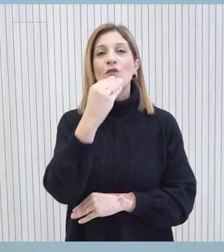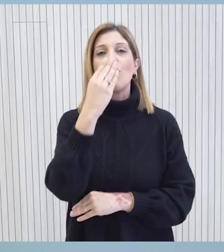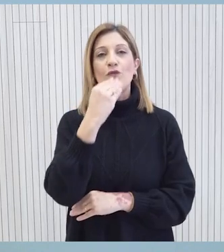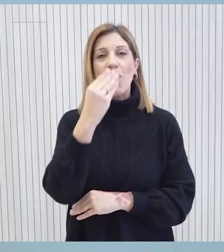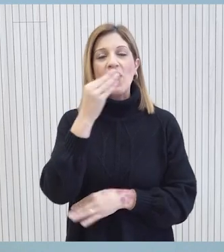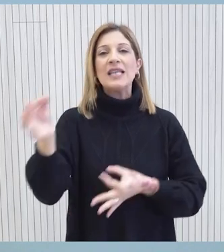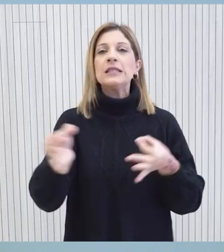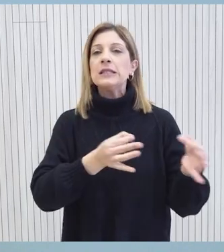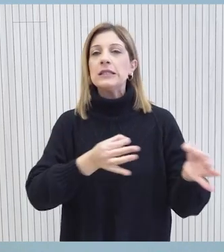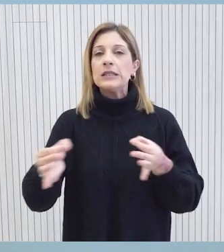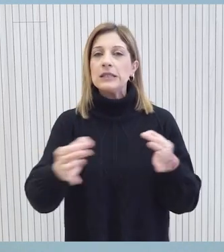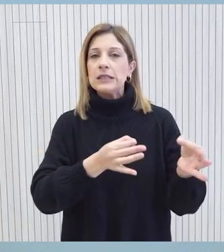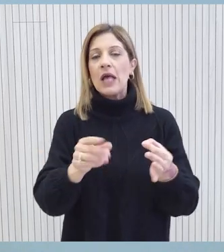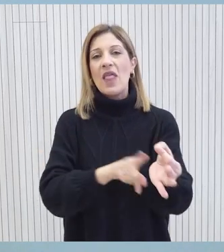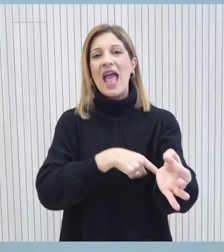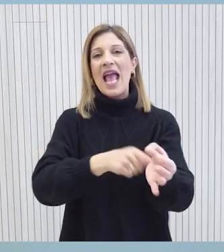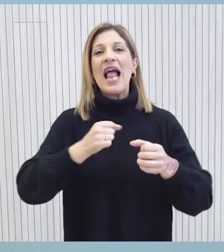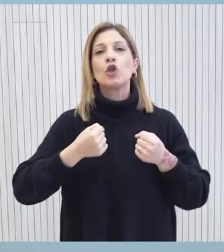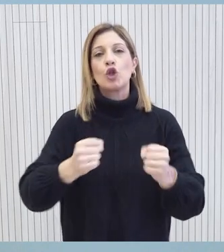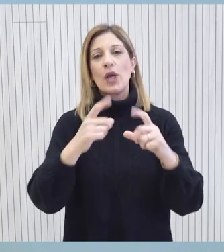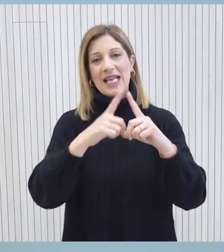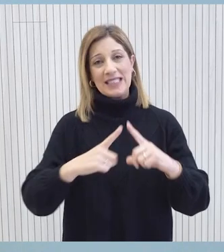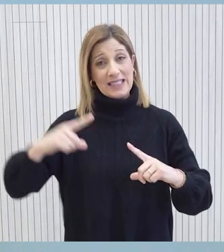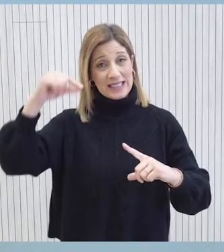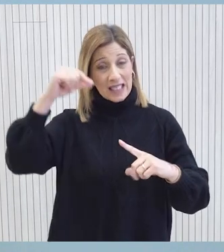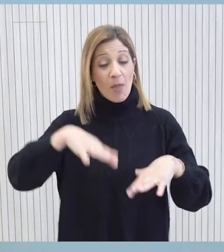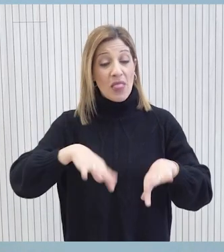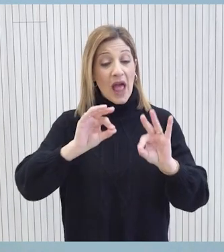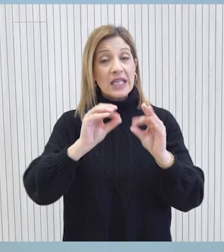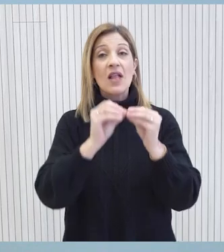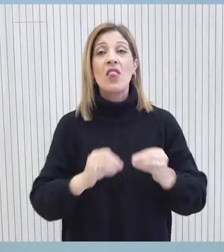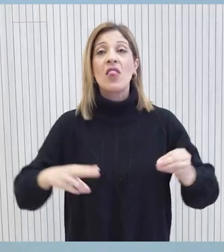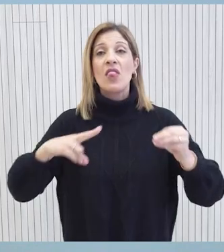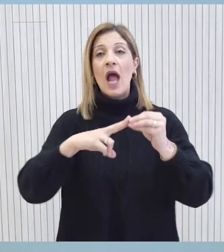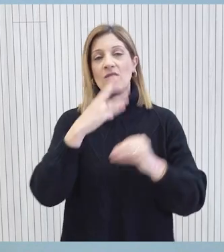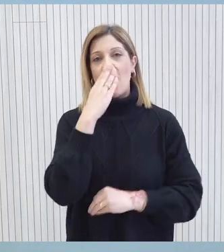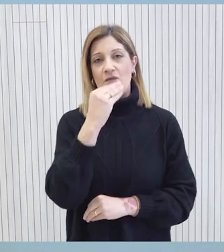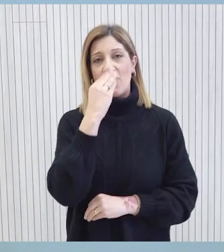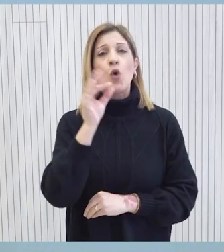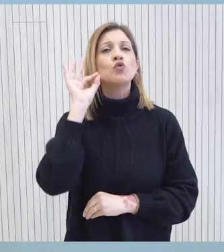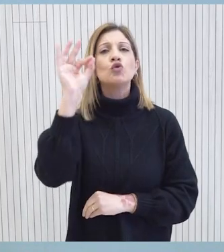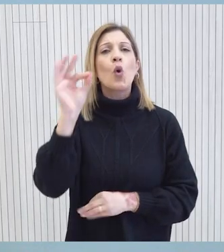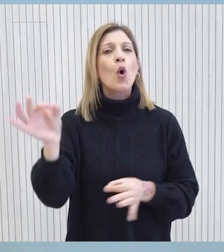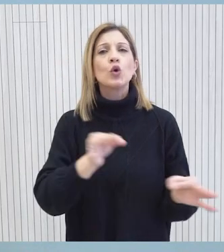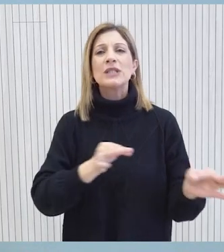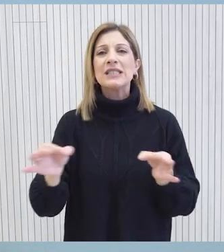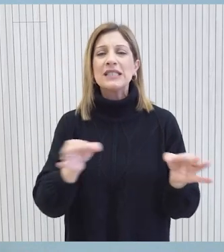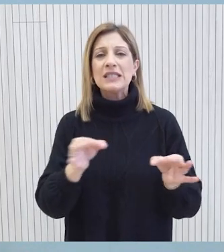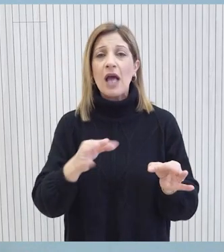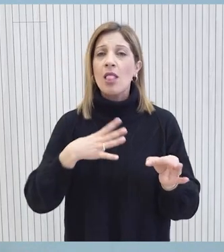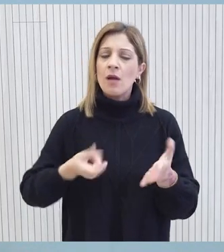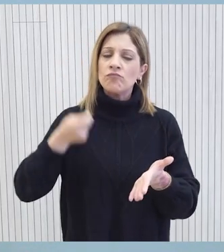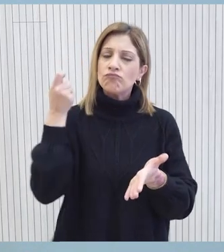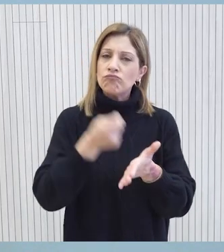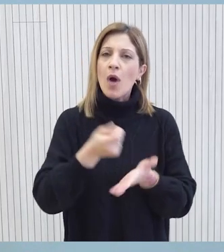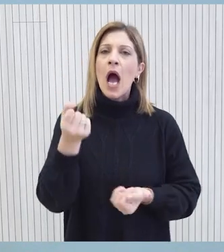το σχέδιο προώθησης της ηλεκτροκίνησης στην Κύπρο, το οποίο θα ξεκινήσει στις 17 Φεβρουαρίου. Σκοπός του σχεδίου είναι η προώθηση της αγοράς